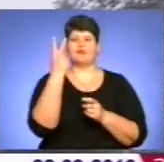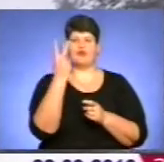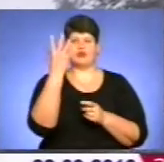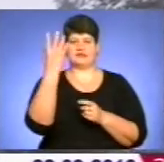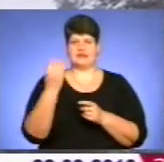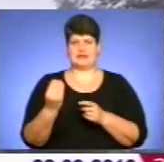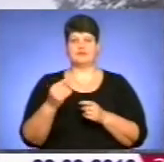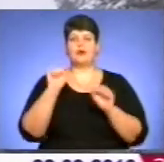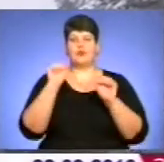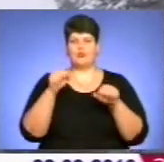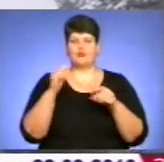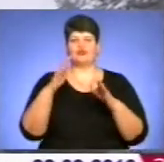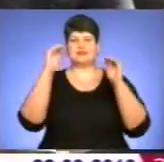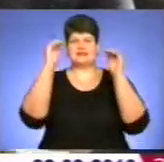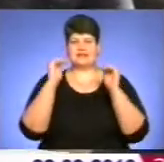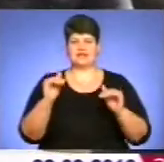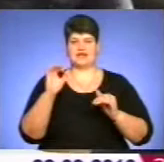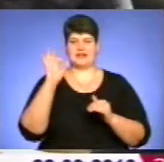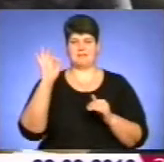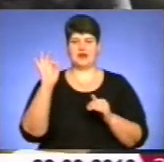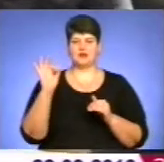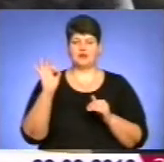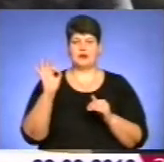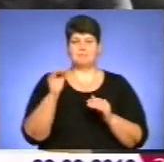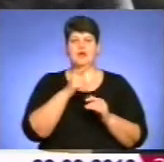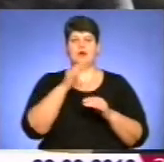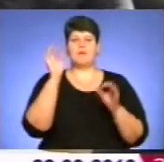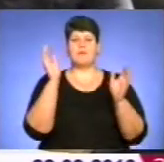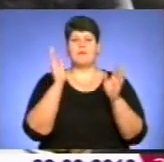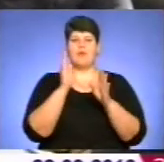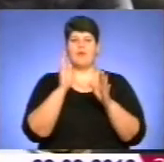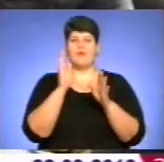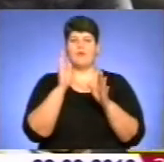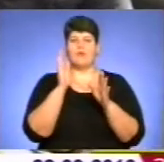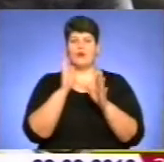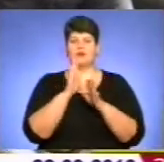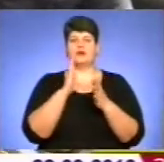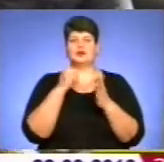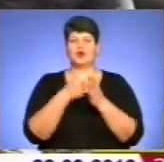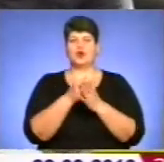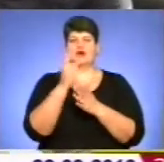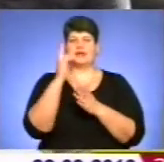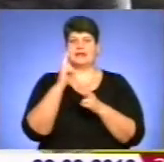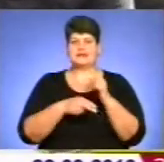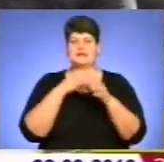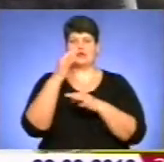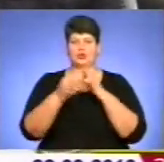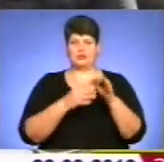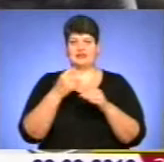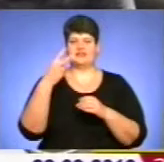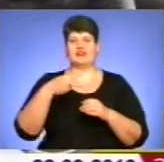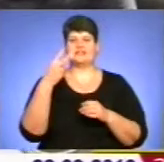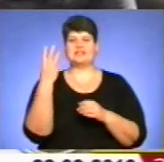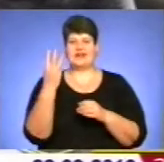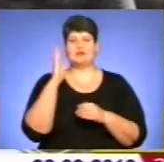ймовірне різке зниження температури. Погода збережеться до кінця дуби. На 23-й ніч і ранок ми ще даємо